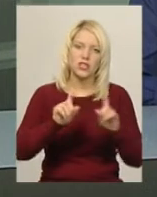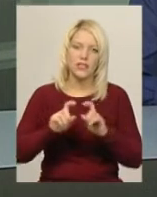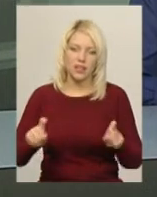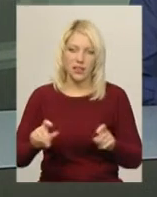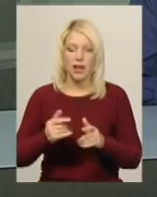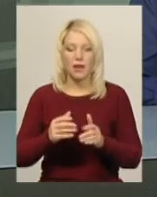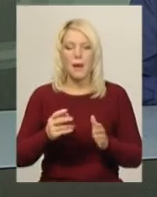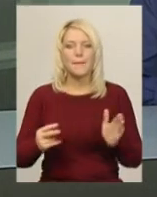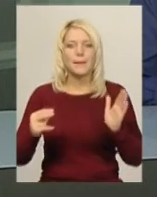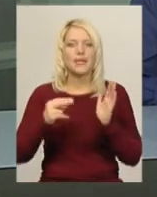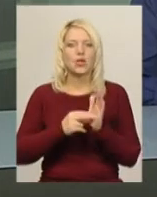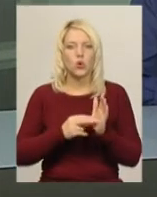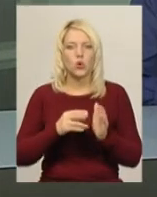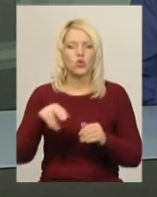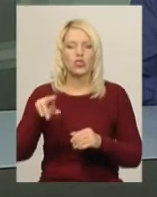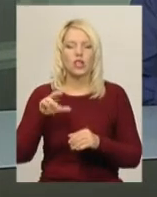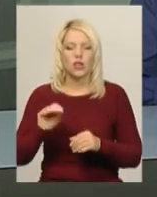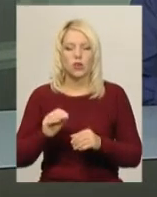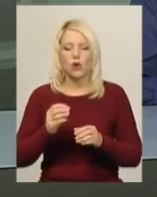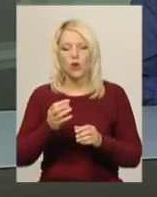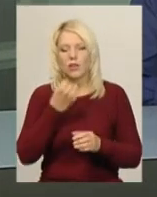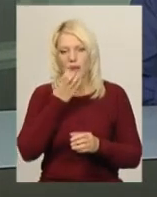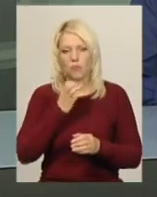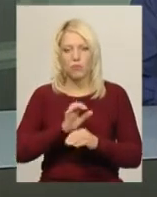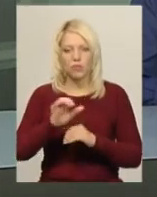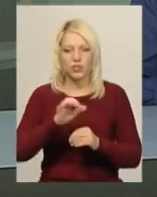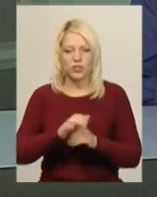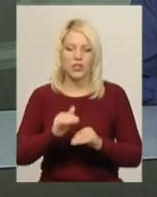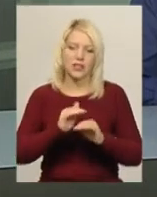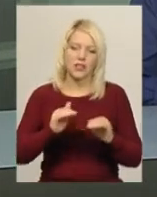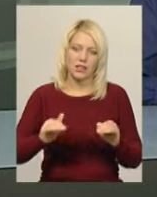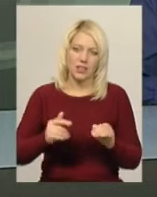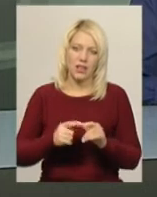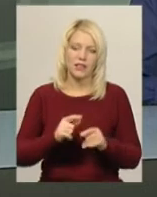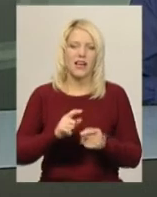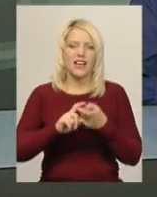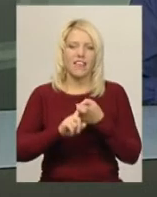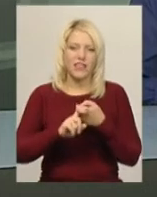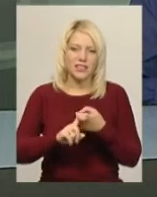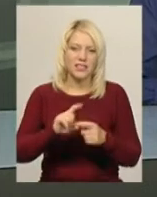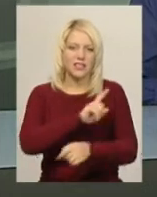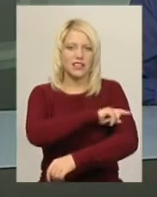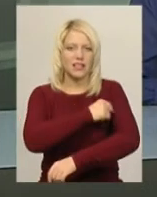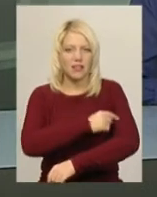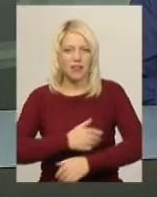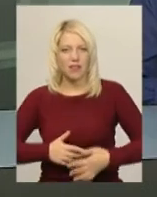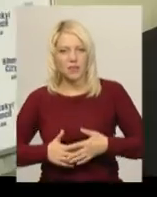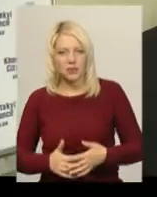теплопостачання стаціонарні відділення дитячої, міської, інфекційної лікарень та обласний перинатальний центр.